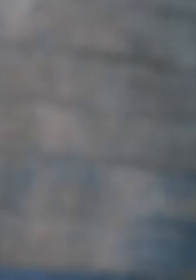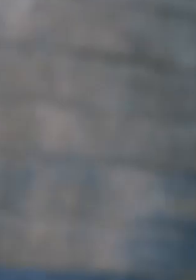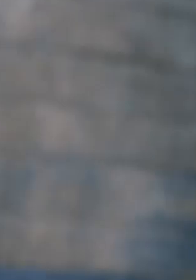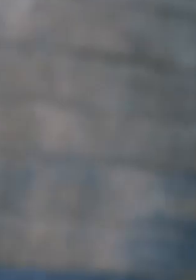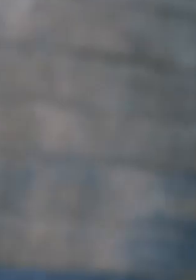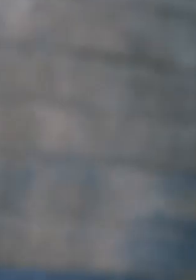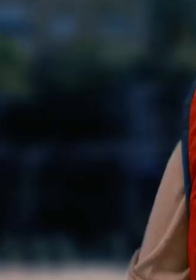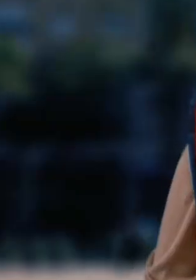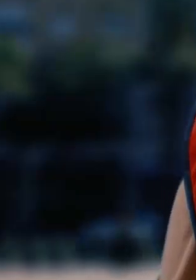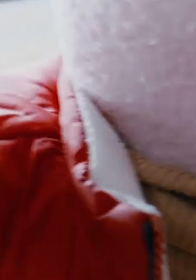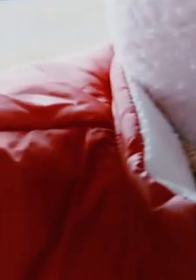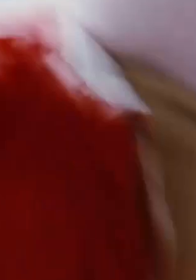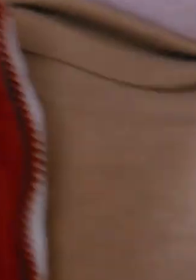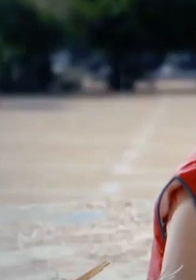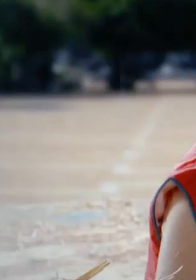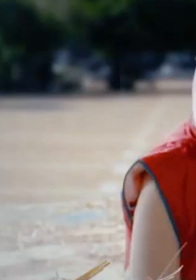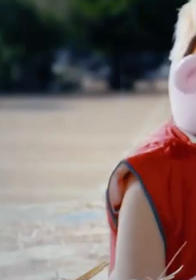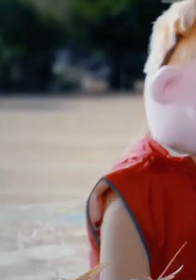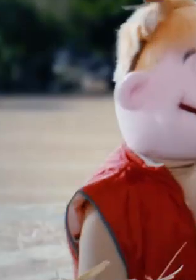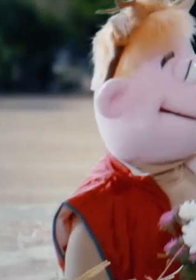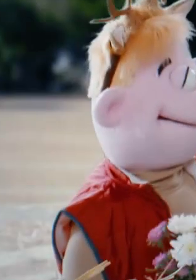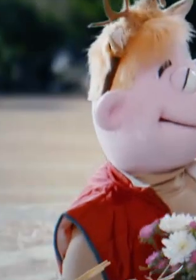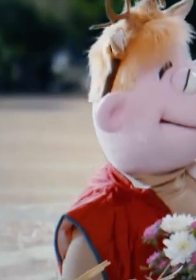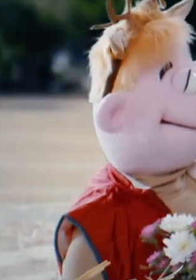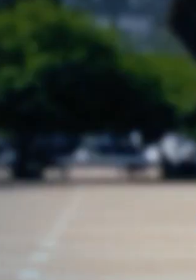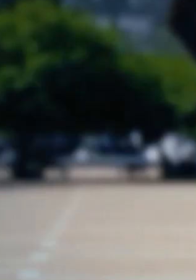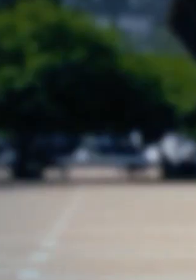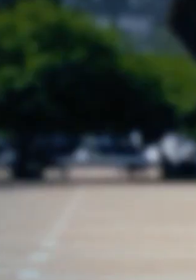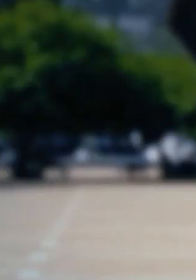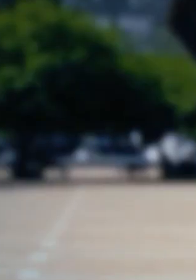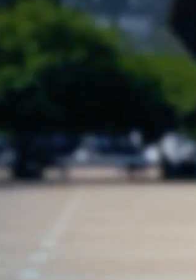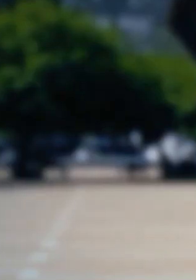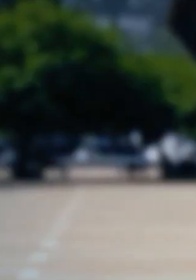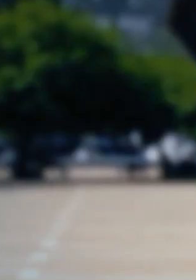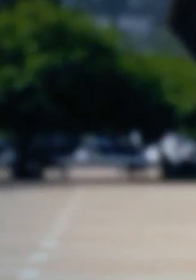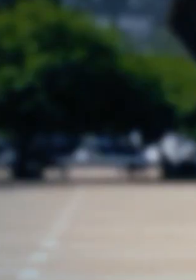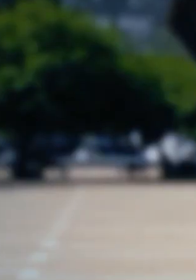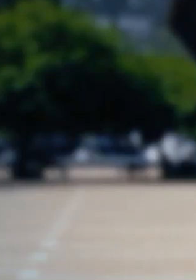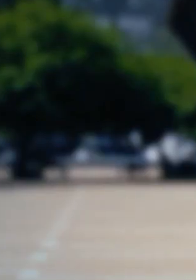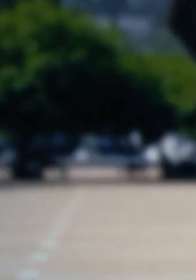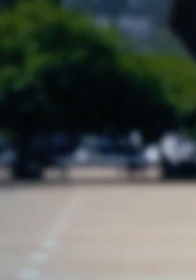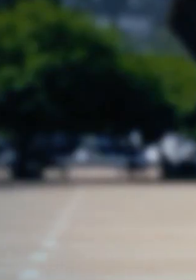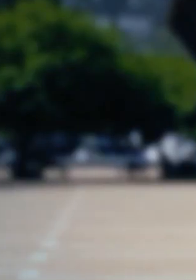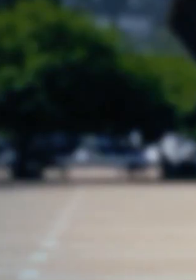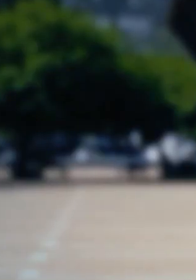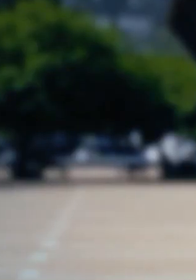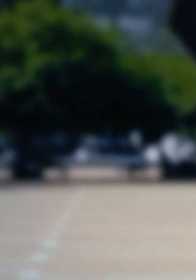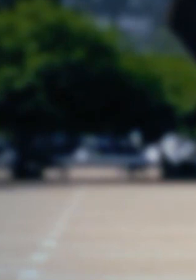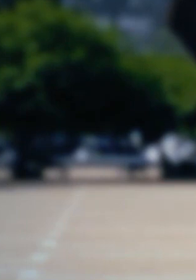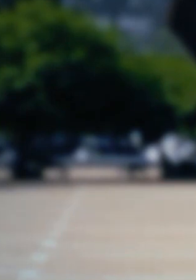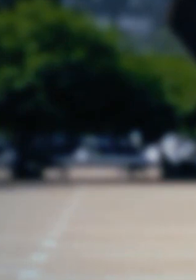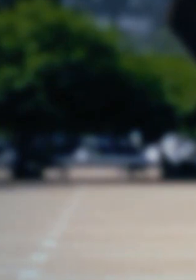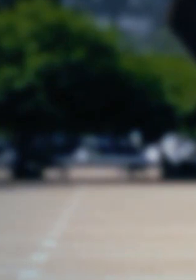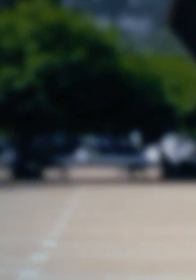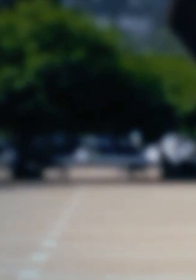עושים? כך, נשארה לי צפרדיה. תקה, אין צורך לחשוש מהחורף. אנחנו בחברת החשמל נערכים לקראתו. שותפים אבדדים,